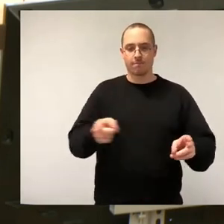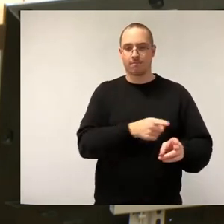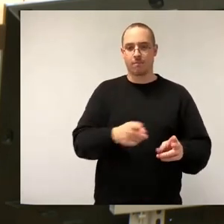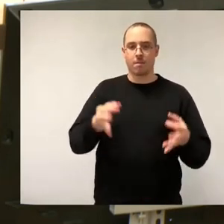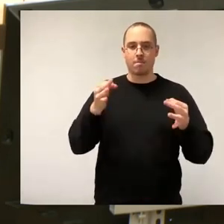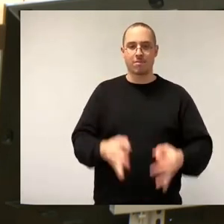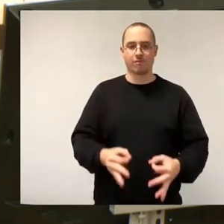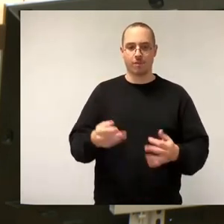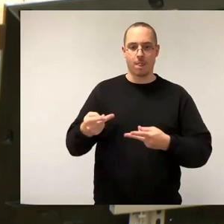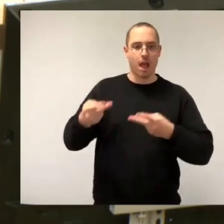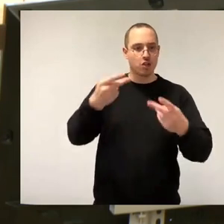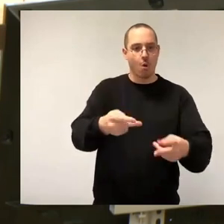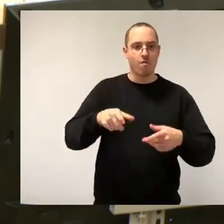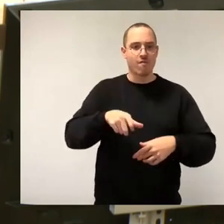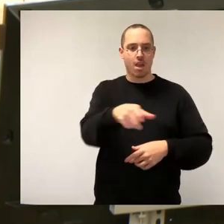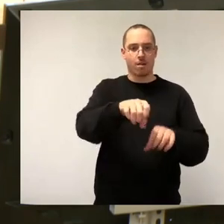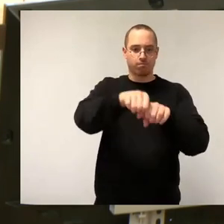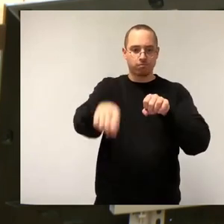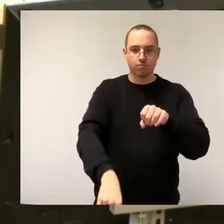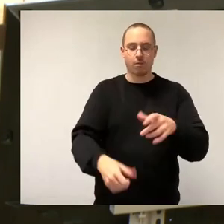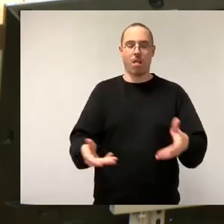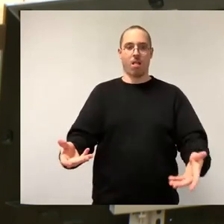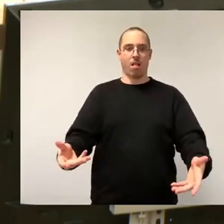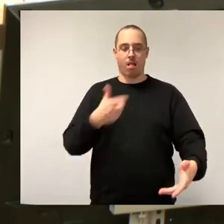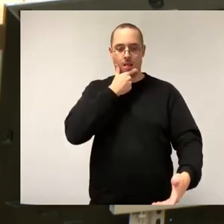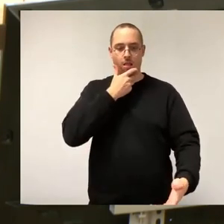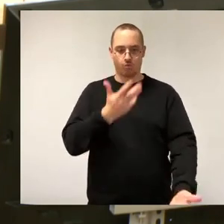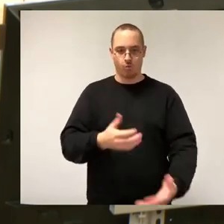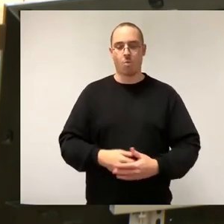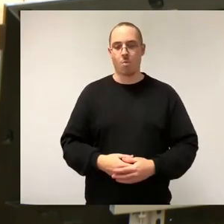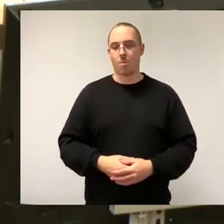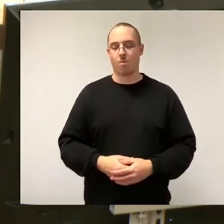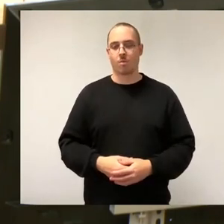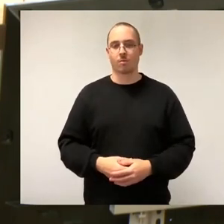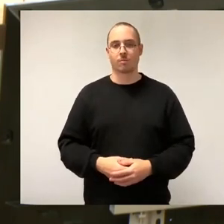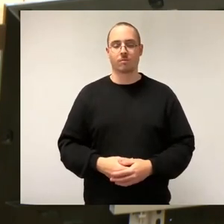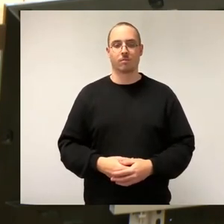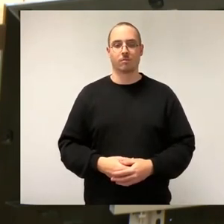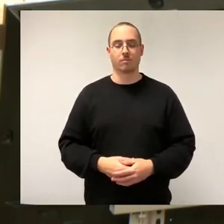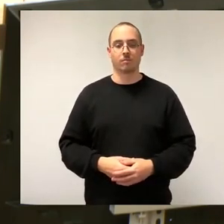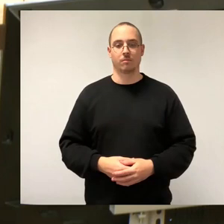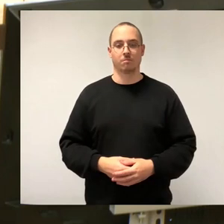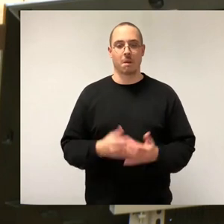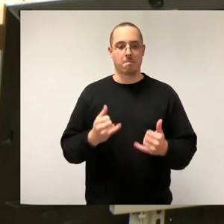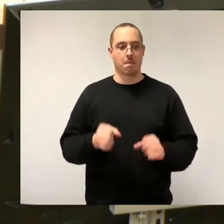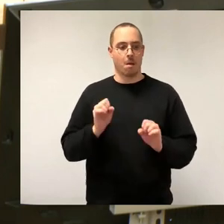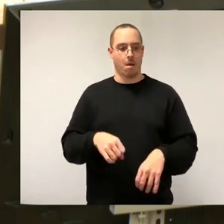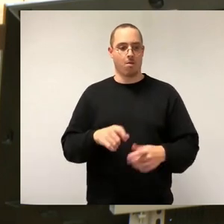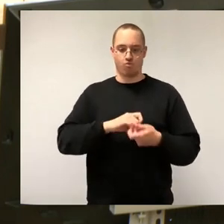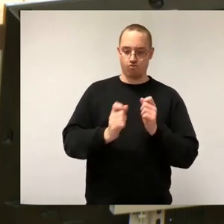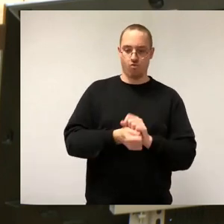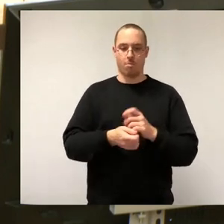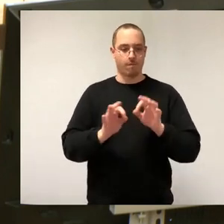des innovativen Unternehmens TSMC haben wir auch die weitere Möglichkeit, ein Best Practic zu schaffen, wie mit